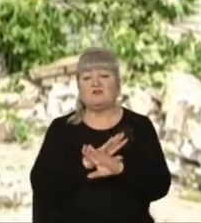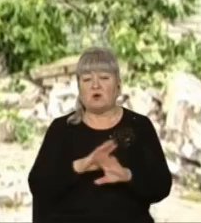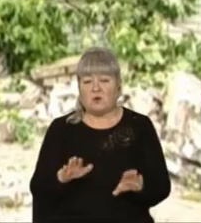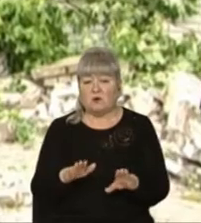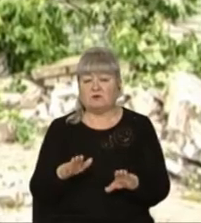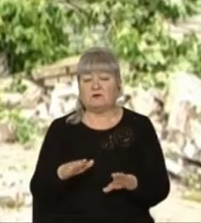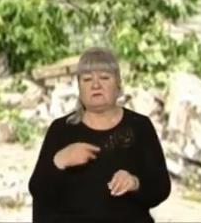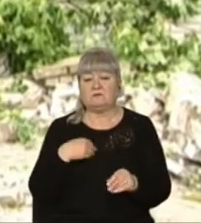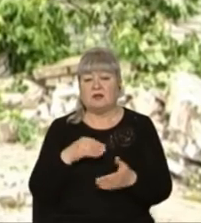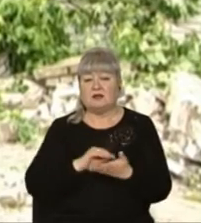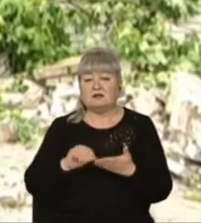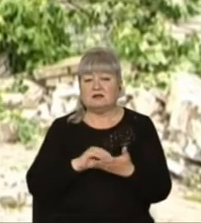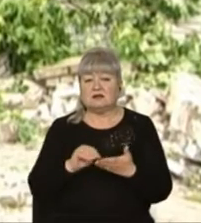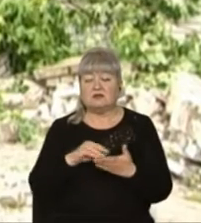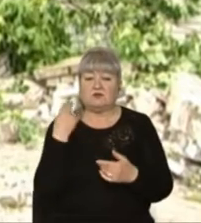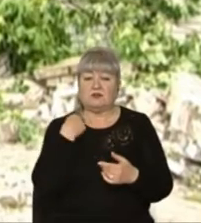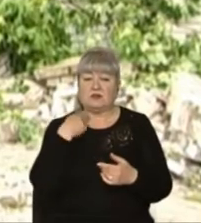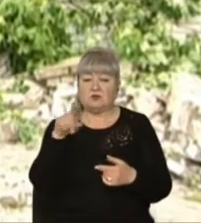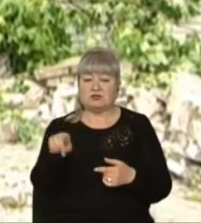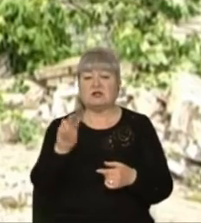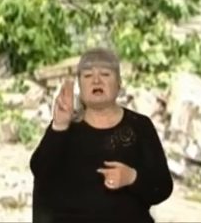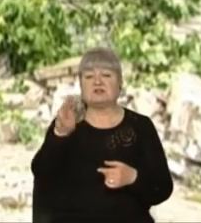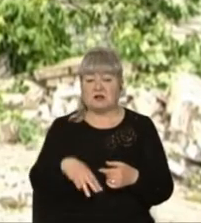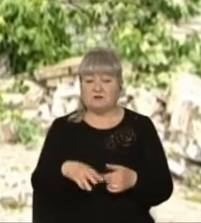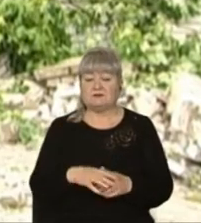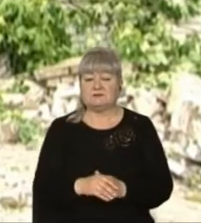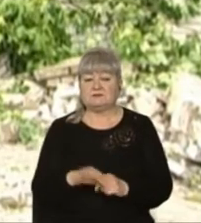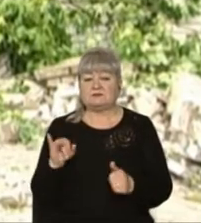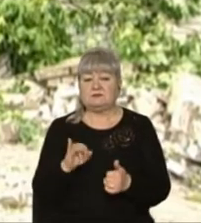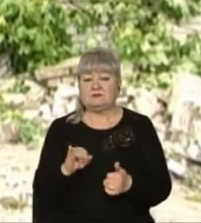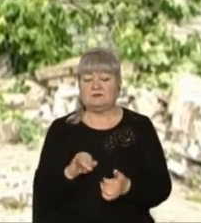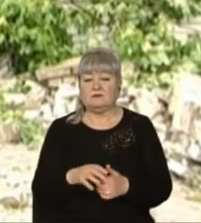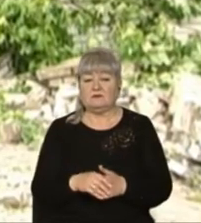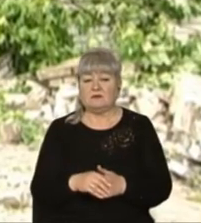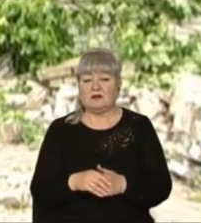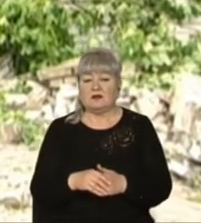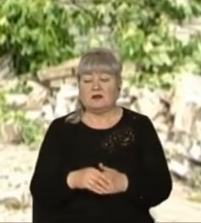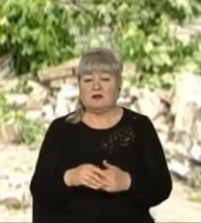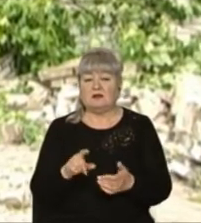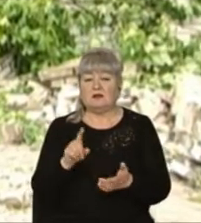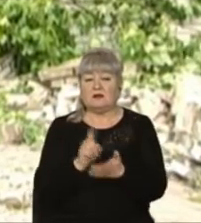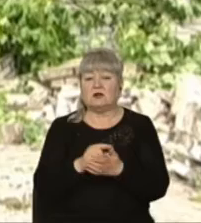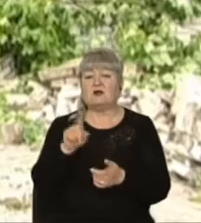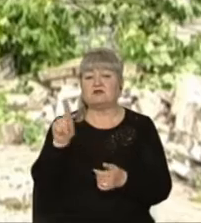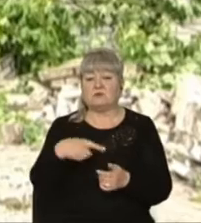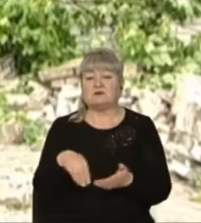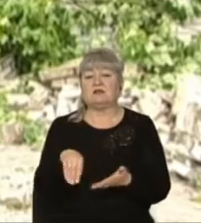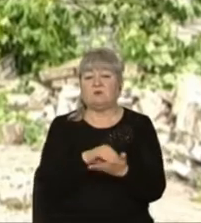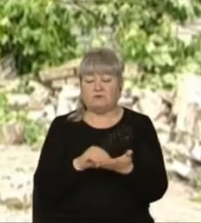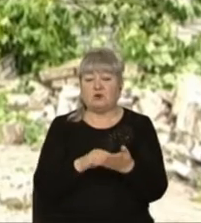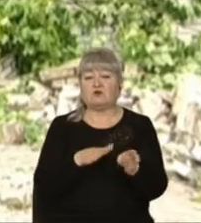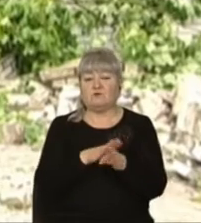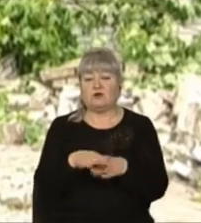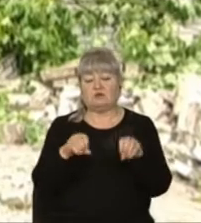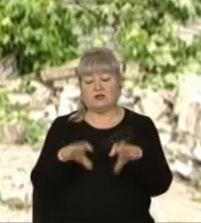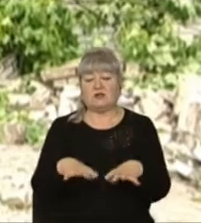Ми наклали на боржника штраф і, відповідно, зобов'язали повторно виконати